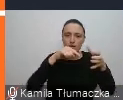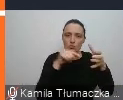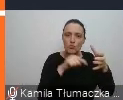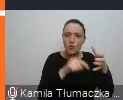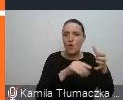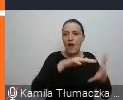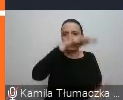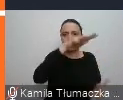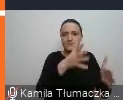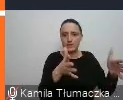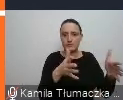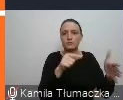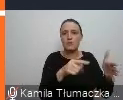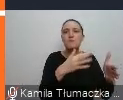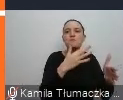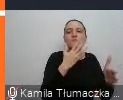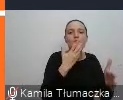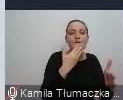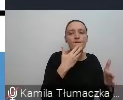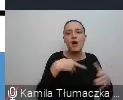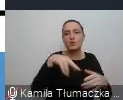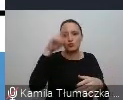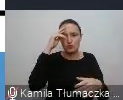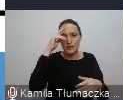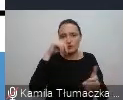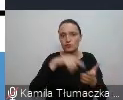pracujemy, to jest mowa i jej rozumienie.